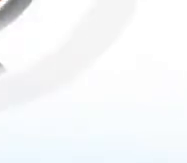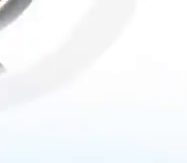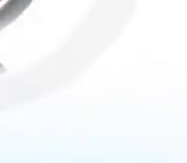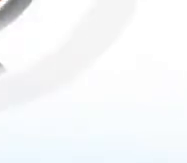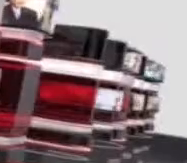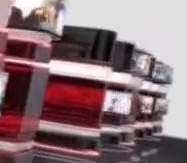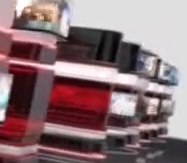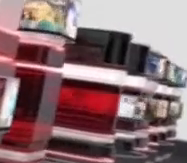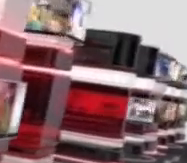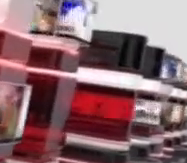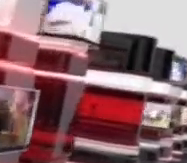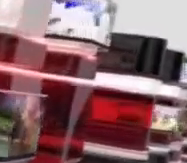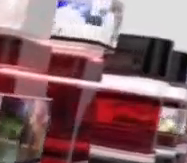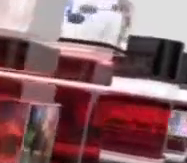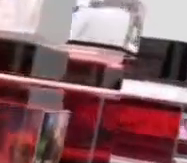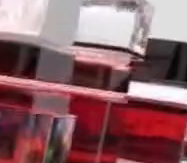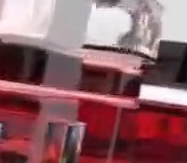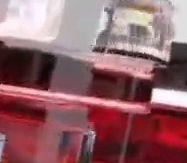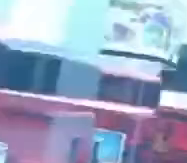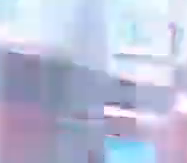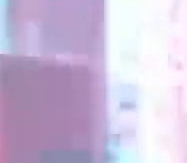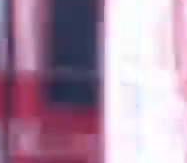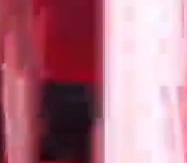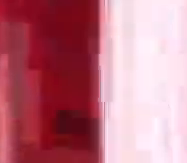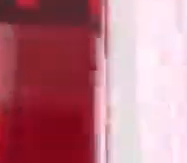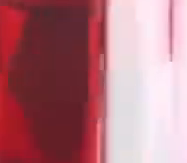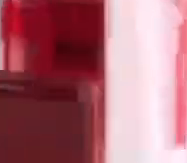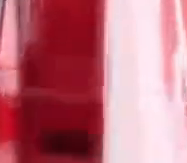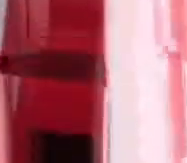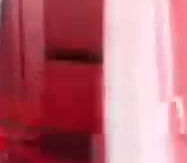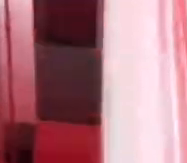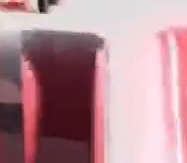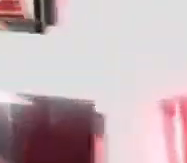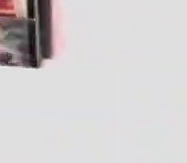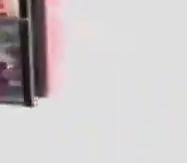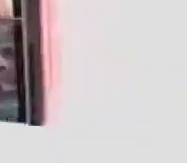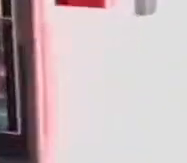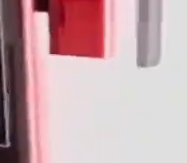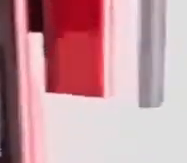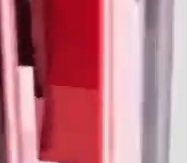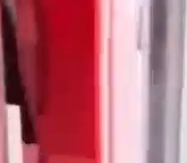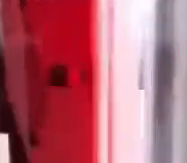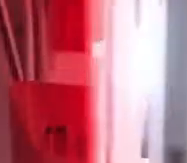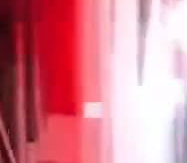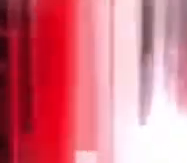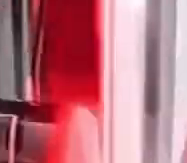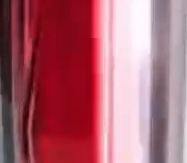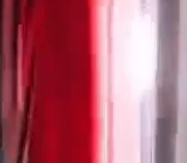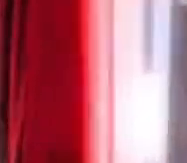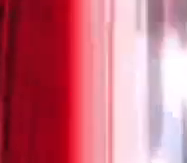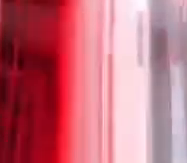Mekuwa ni meresho wiki.